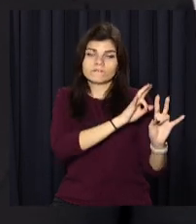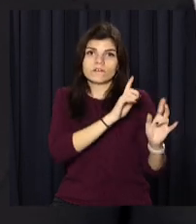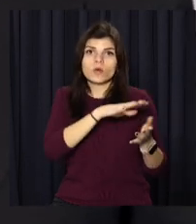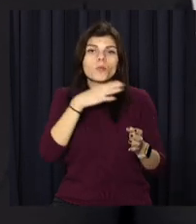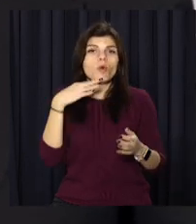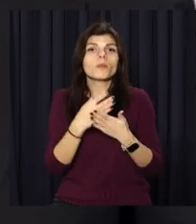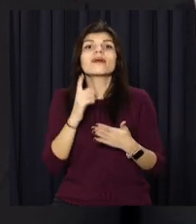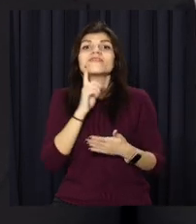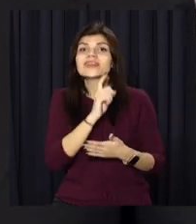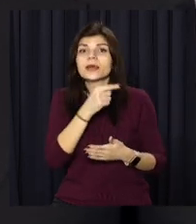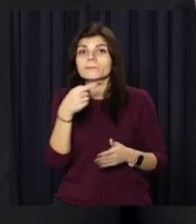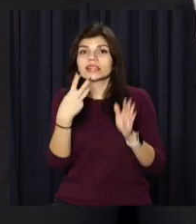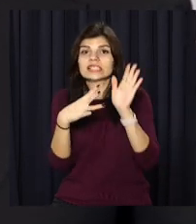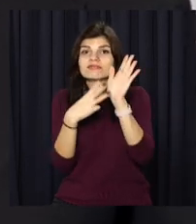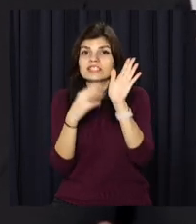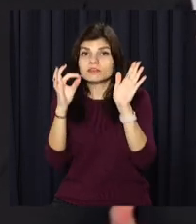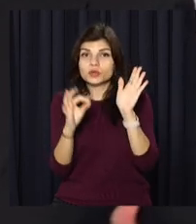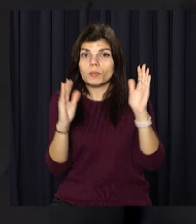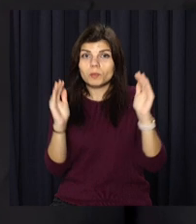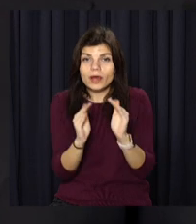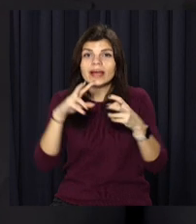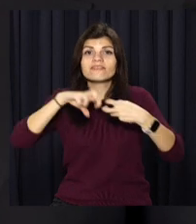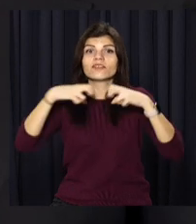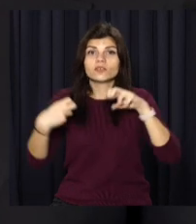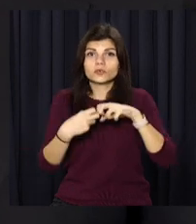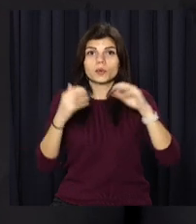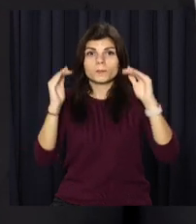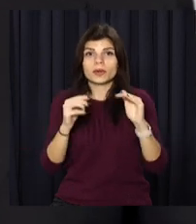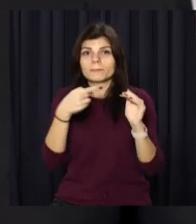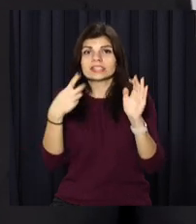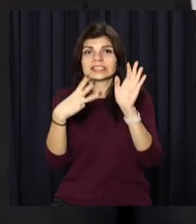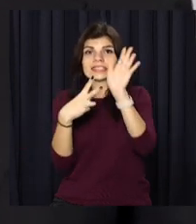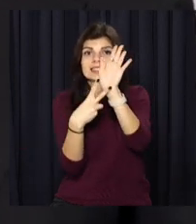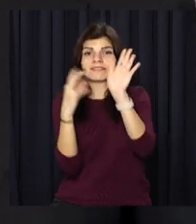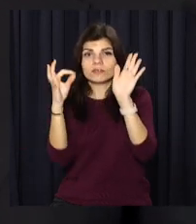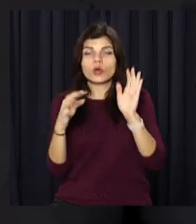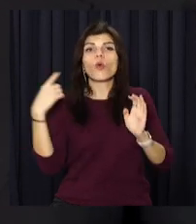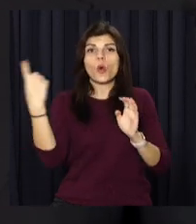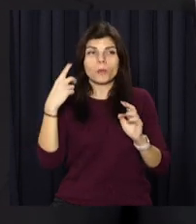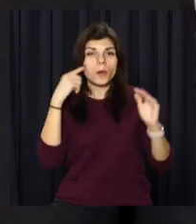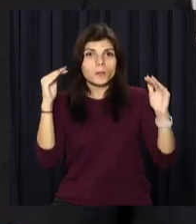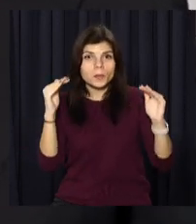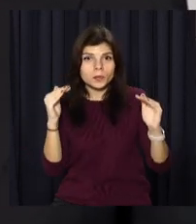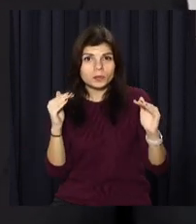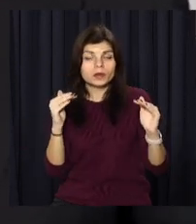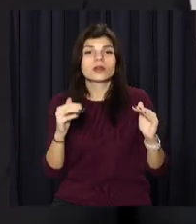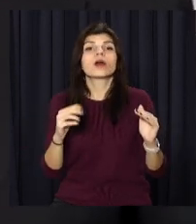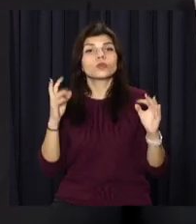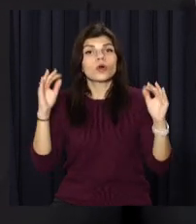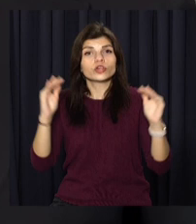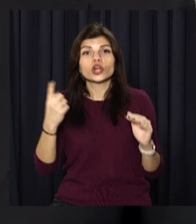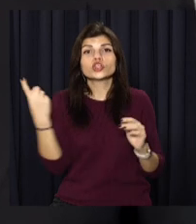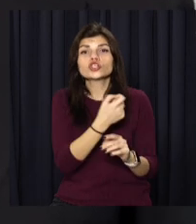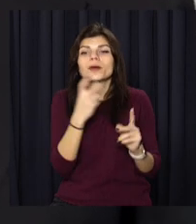Вінницькій –38% та Івано-Франківській –37% в областях. При цьому зниження